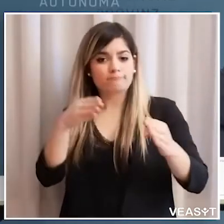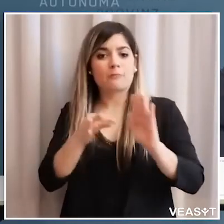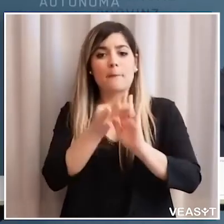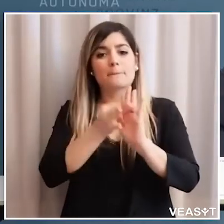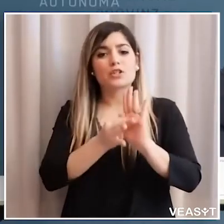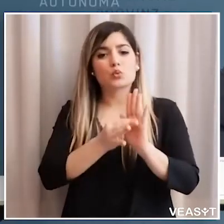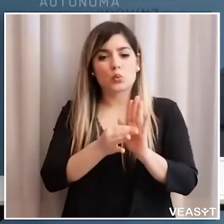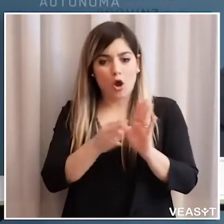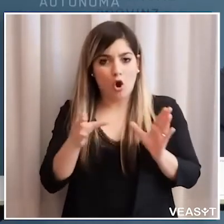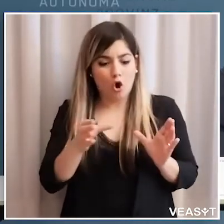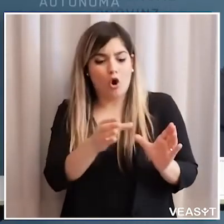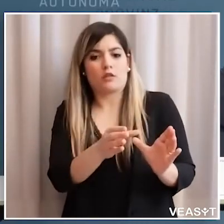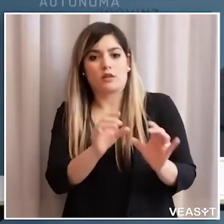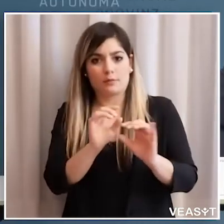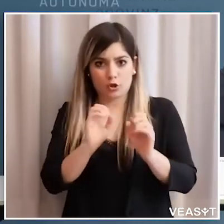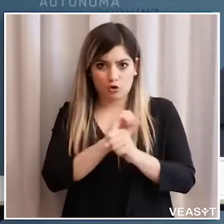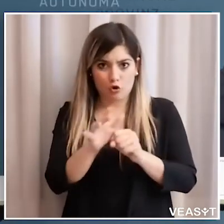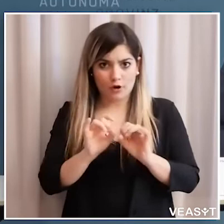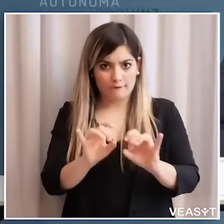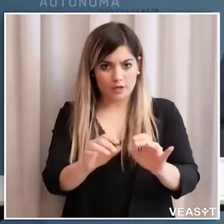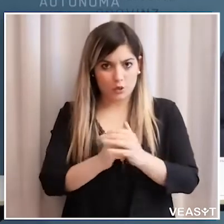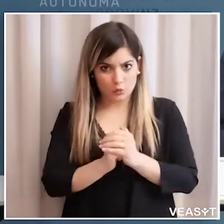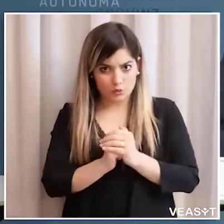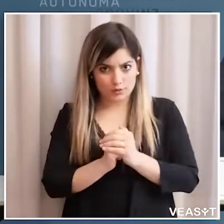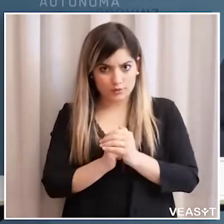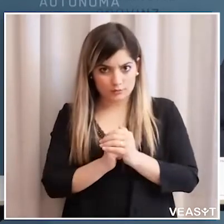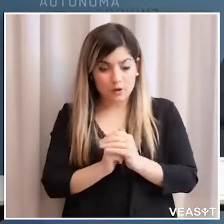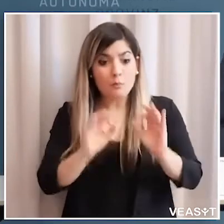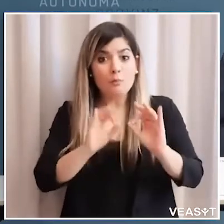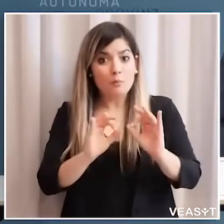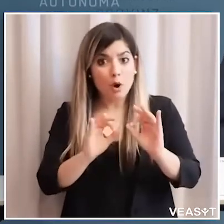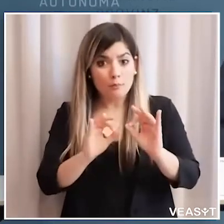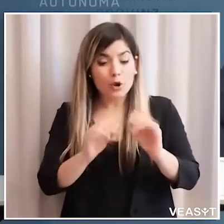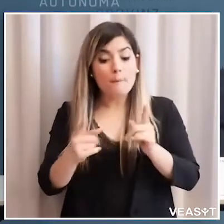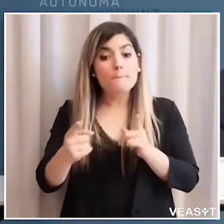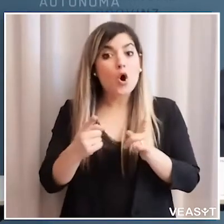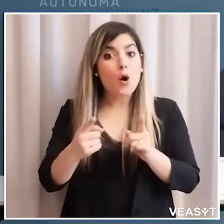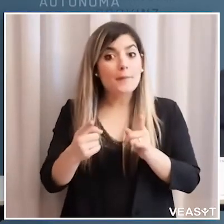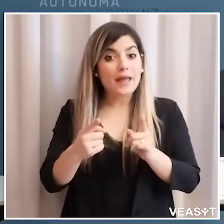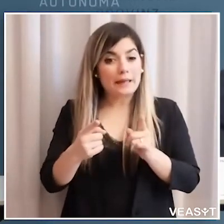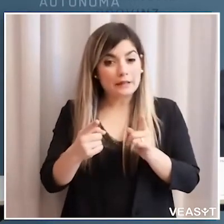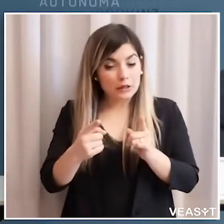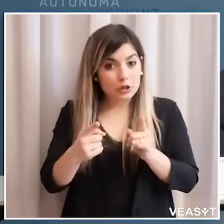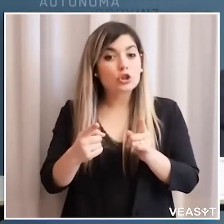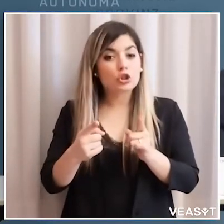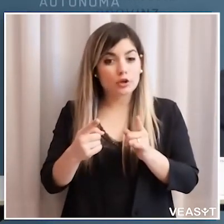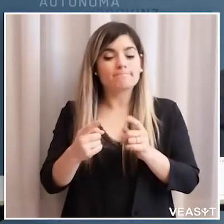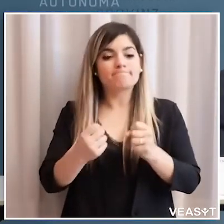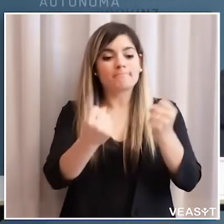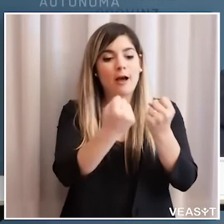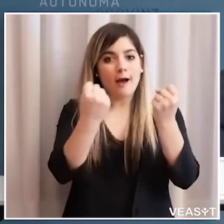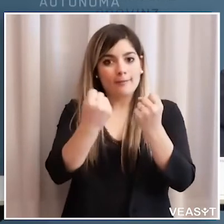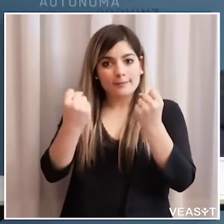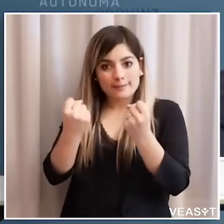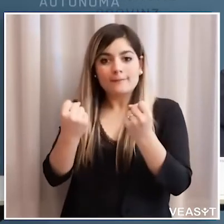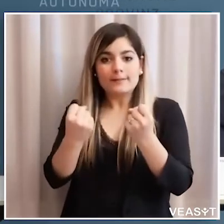focalizzata sulle misure di contenimento al coronavirus nel momento diciamo di quando si attivano